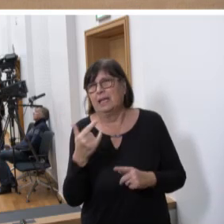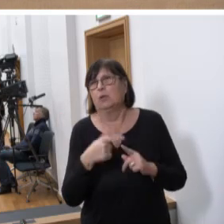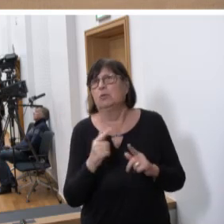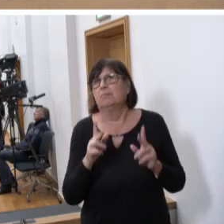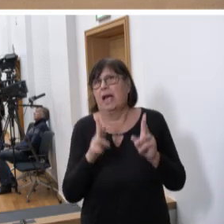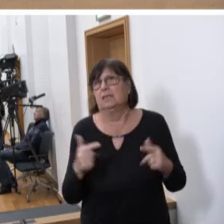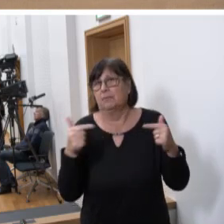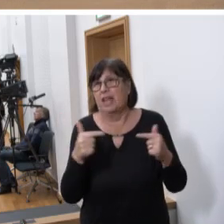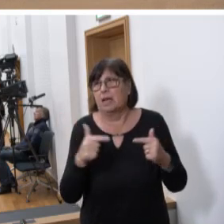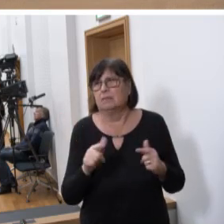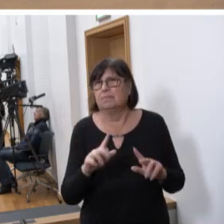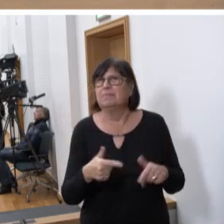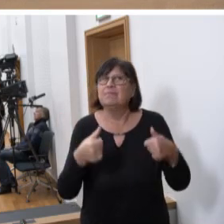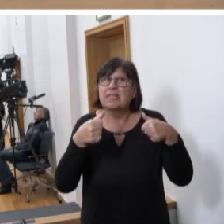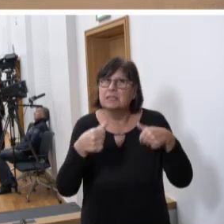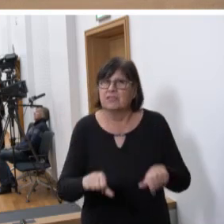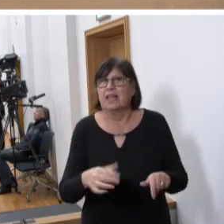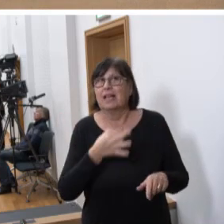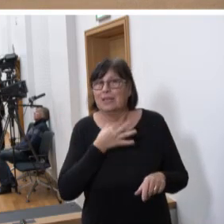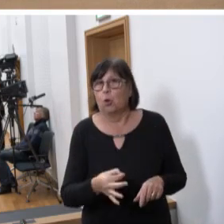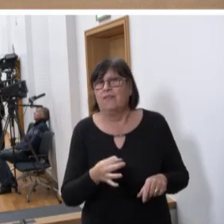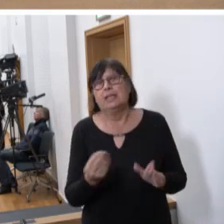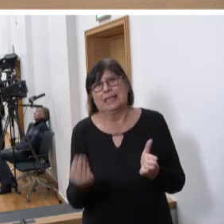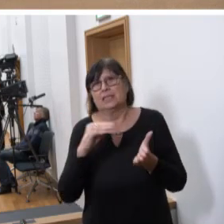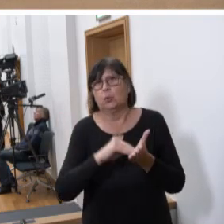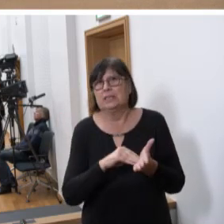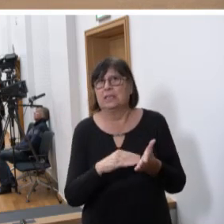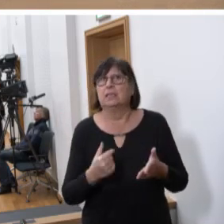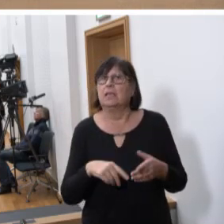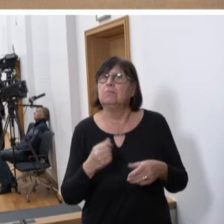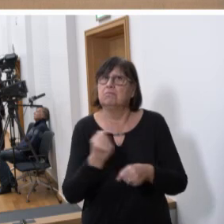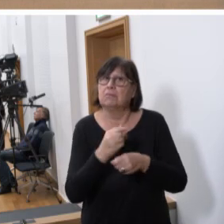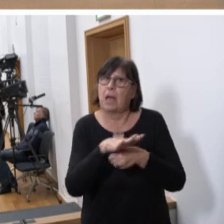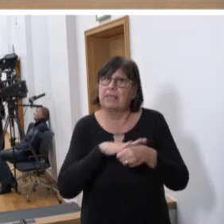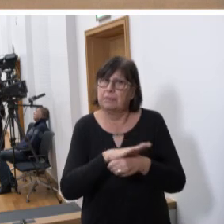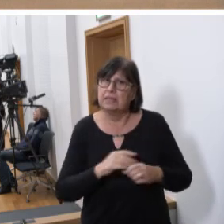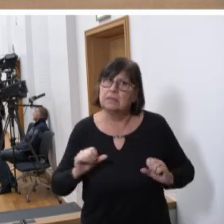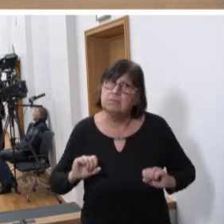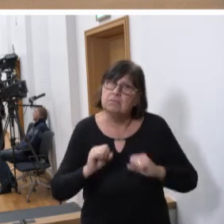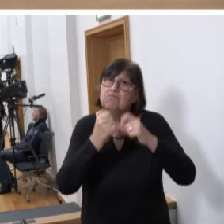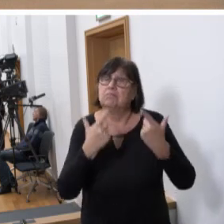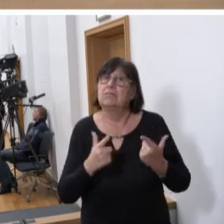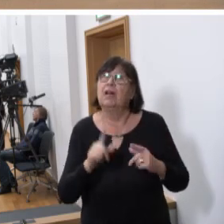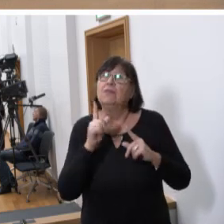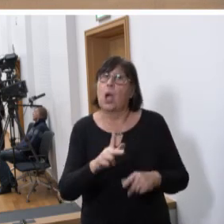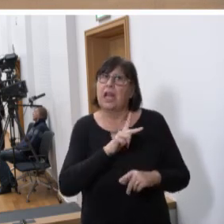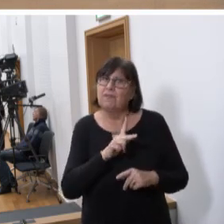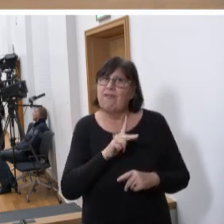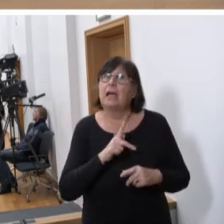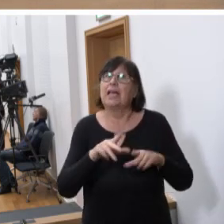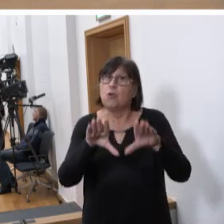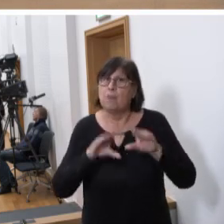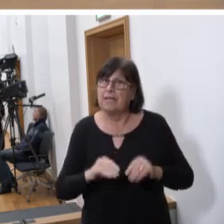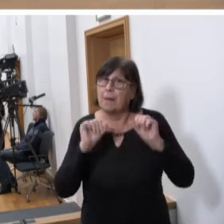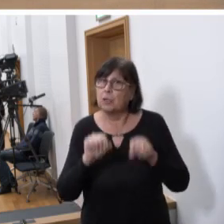zwingend notwendig, zusätzliche Stellen zu schaffen, um auch die Anwärterinnen und Anwärter im Endeffekt auch übernehmen zu können. Aus